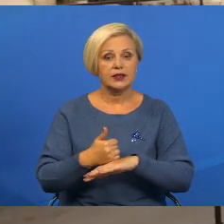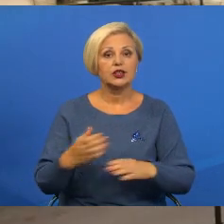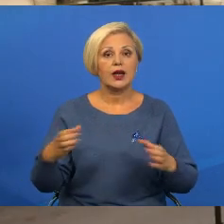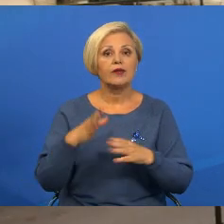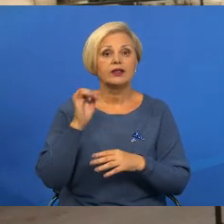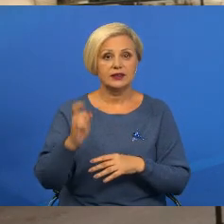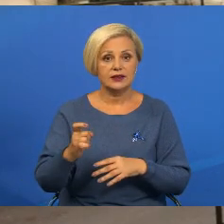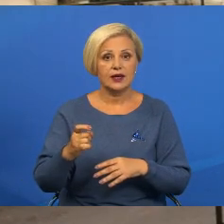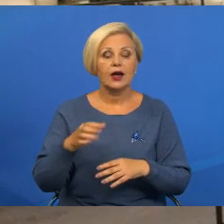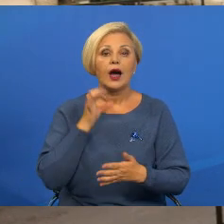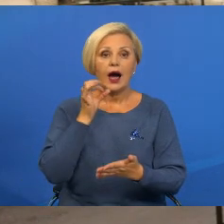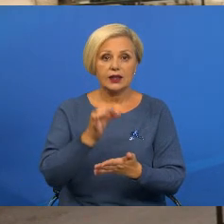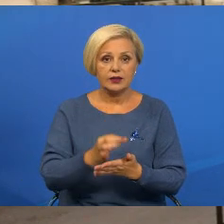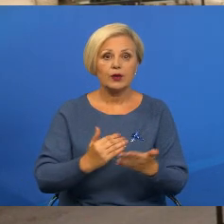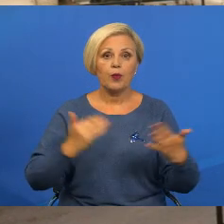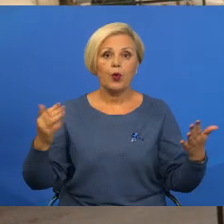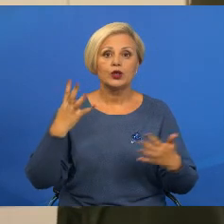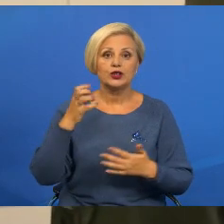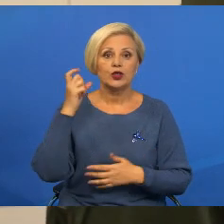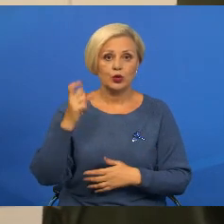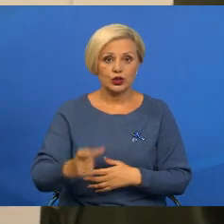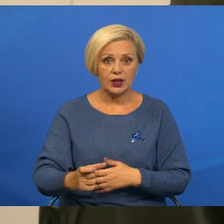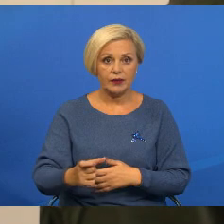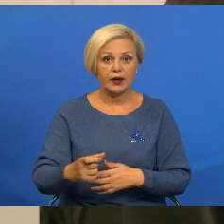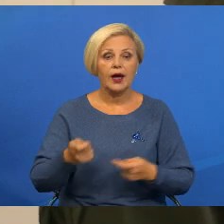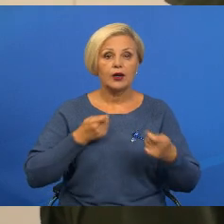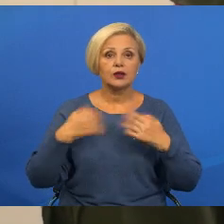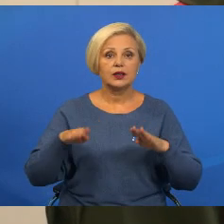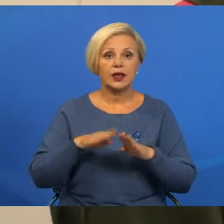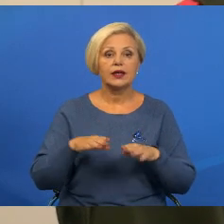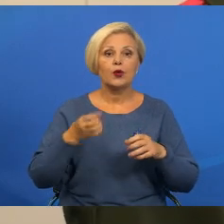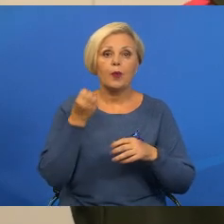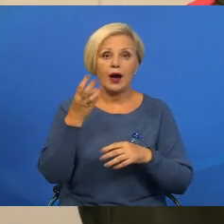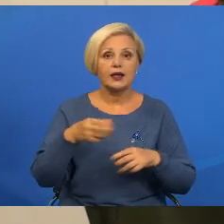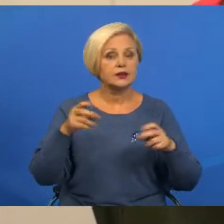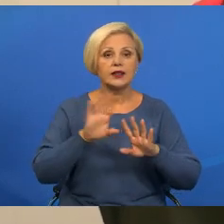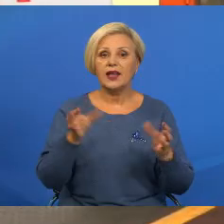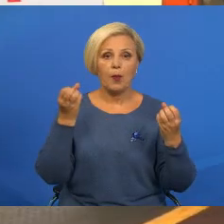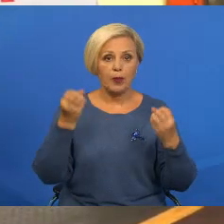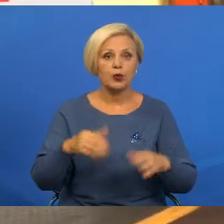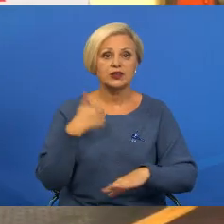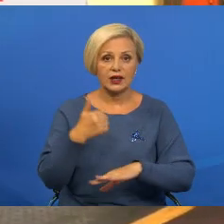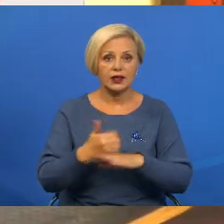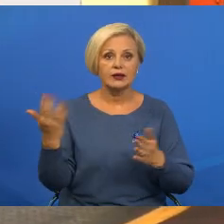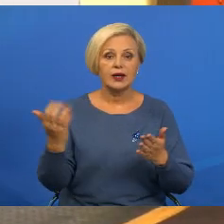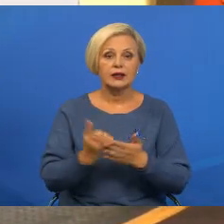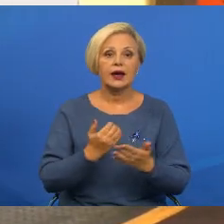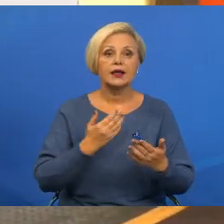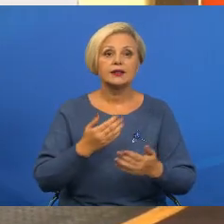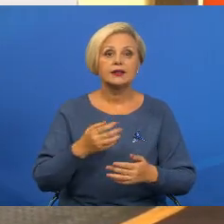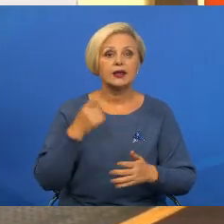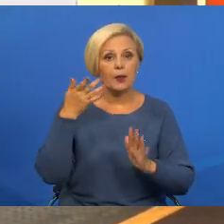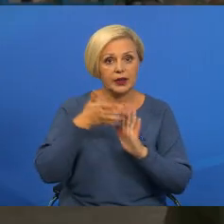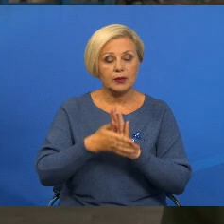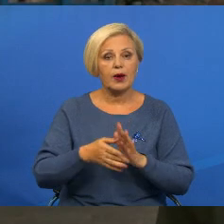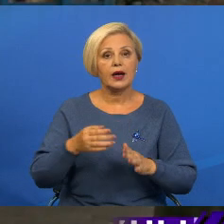цех. Узвание отказности свыше 400 человек. Керовать с такой колькостью специалистов непросто. Тут главное – знайти подыход для народа и